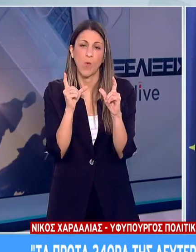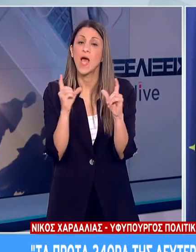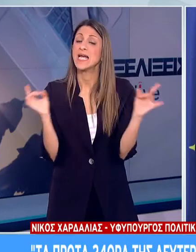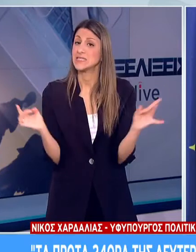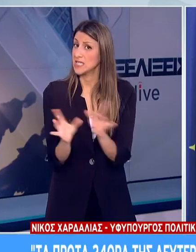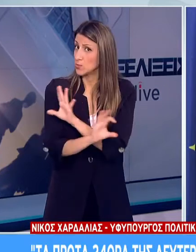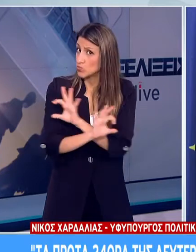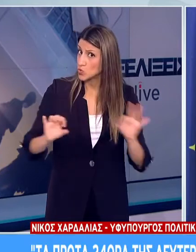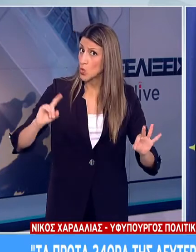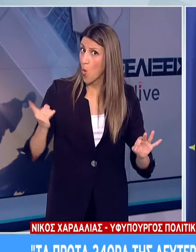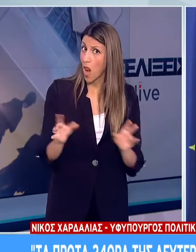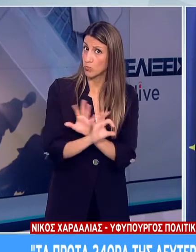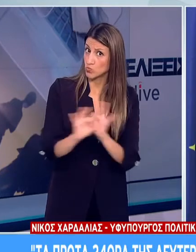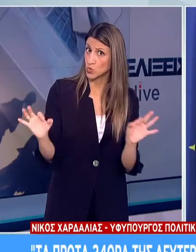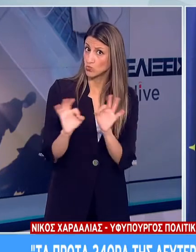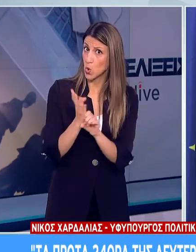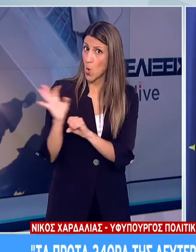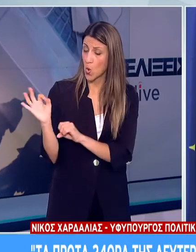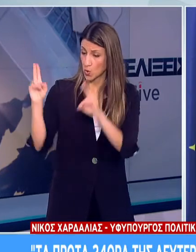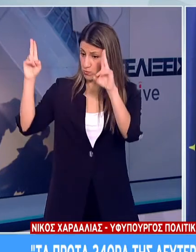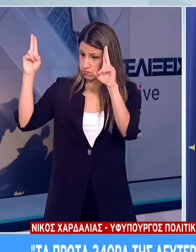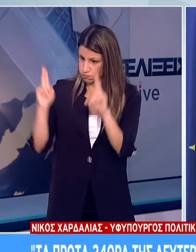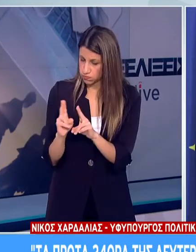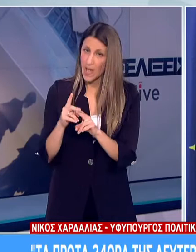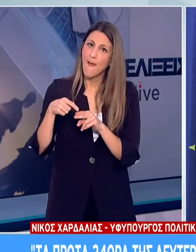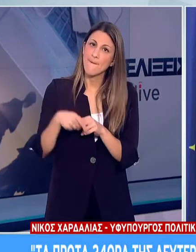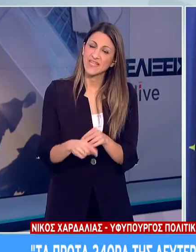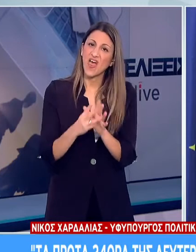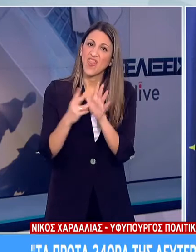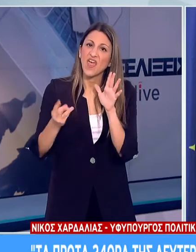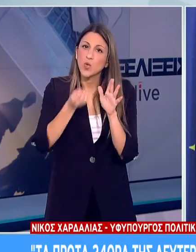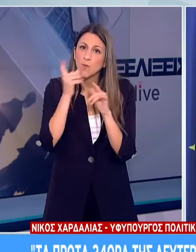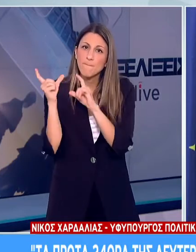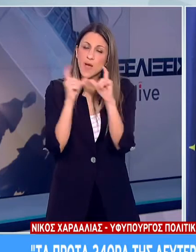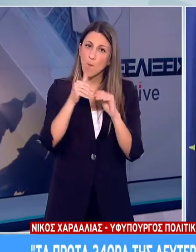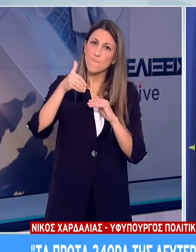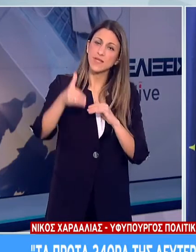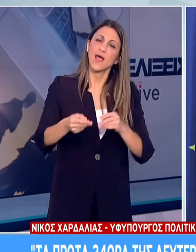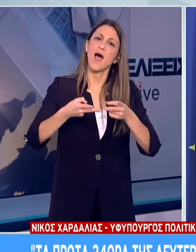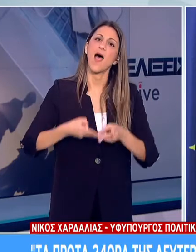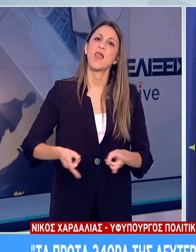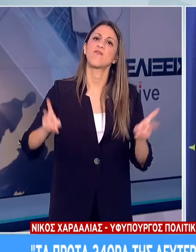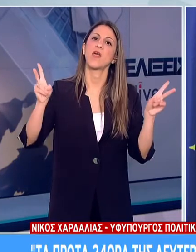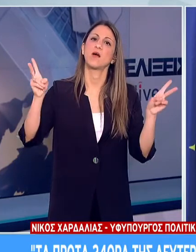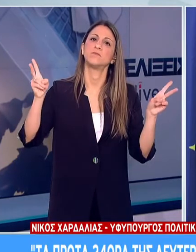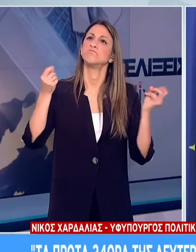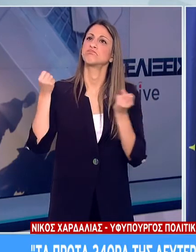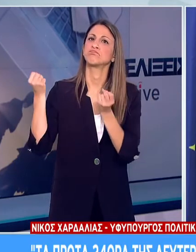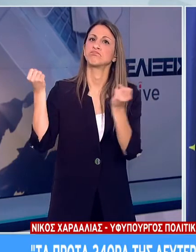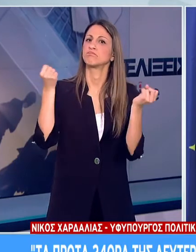αν όλα πάνε καλά, θα είναι δυνατή η μετακίνησή τους χωρίς ιδιαίτερους περιορισμούς και σχεδόν σε όλη την υπηρετική Ελλάδα.